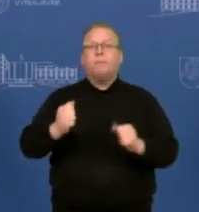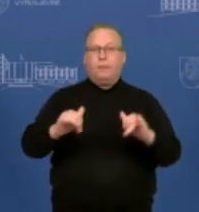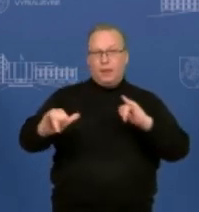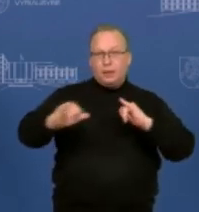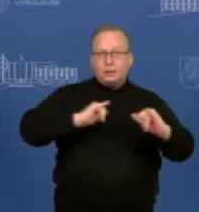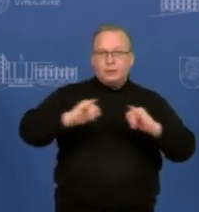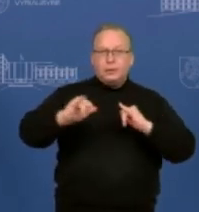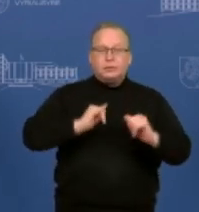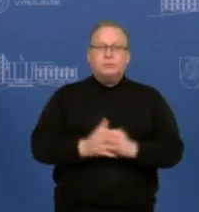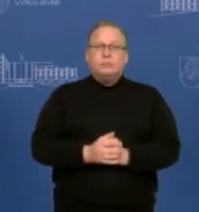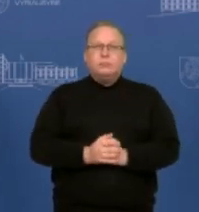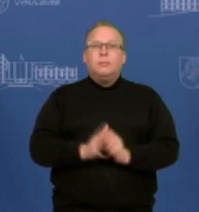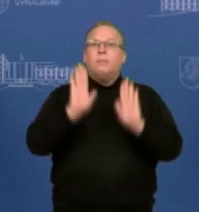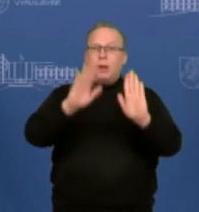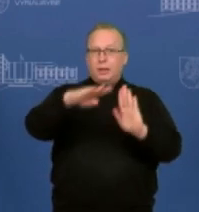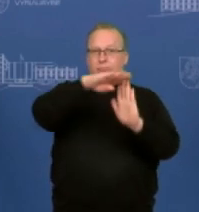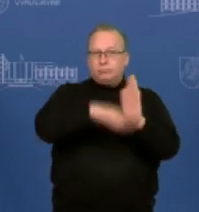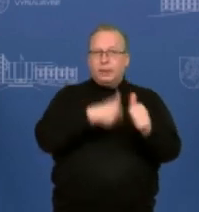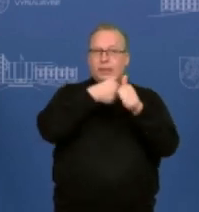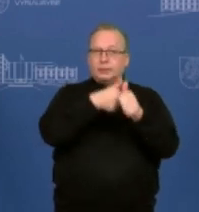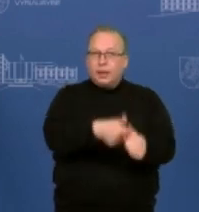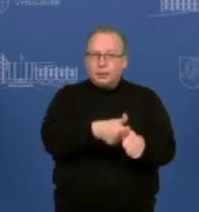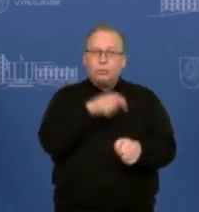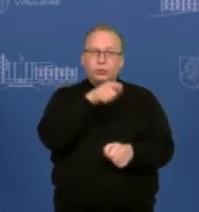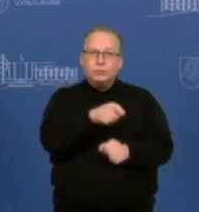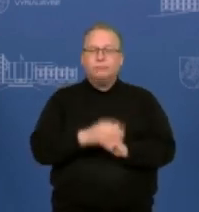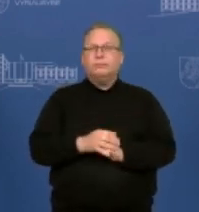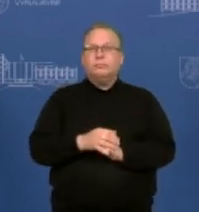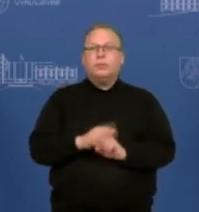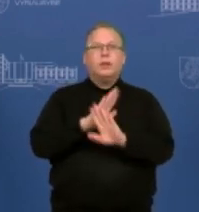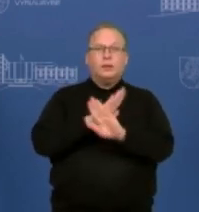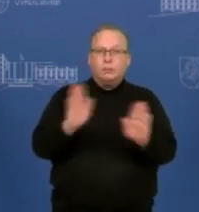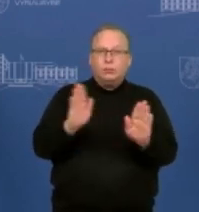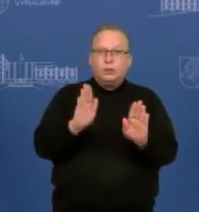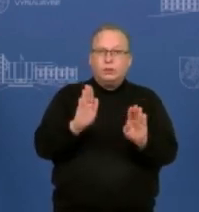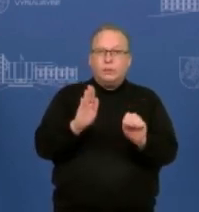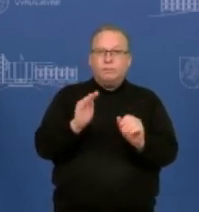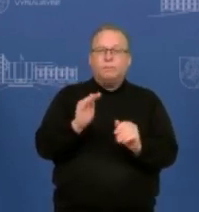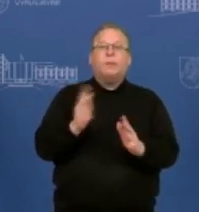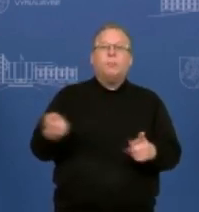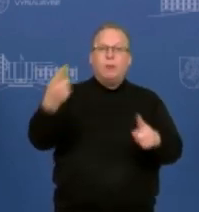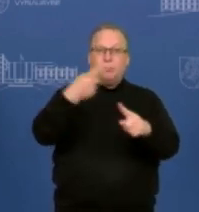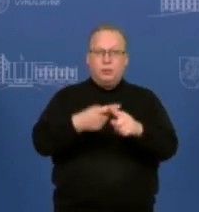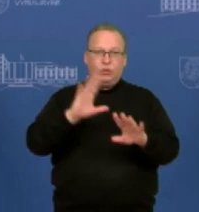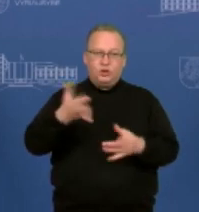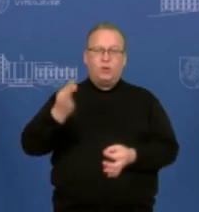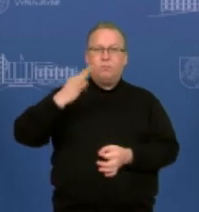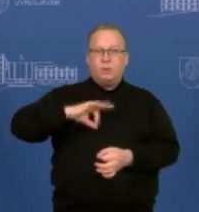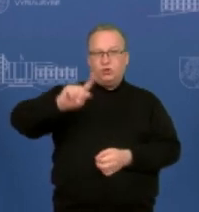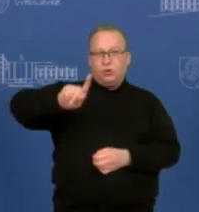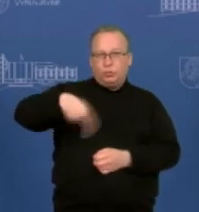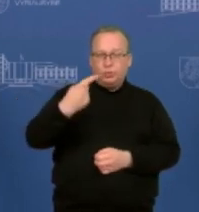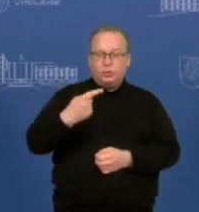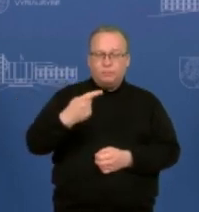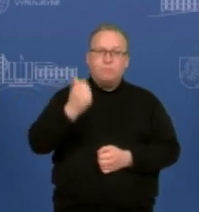pagal įstatymus ir nesudarykite vados, tai papildomai kažkaip išnaudoti Kremliaus